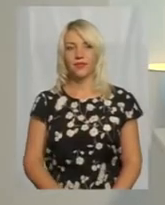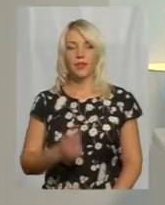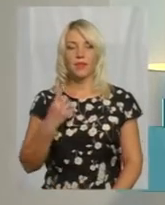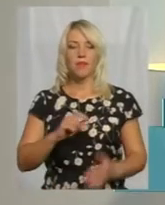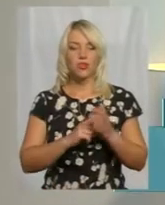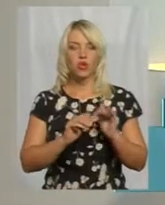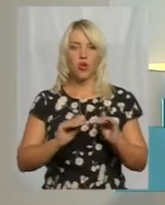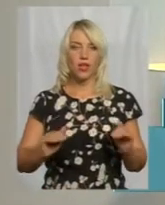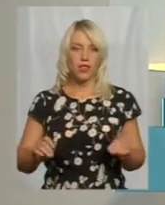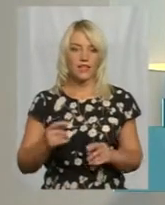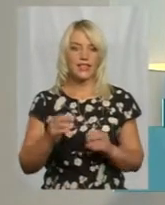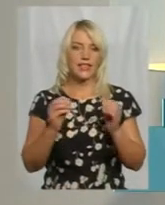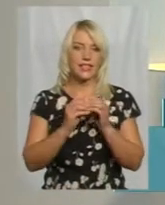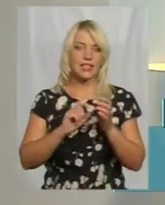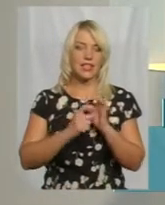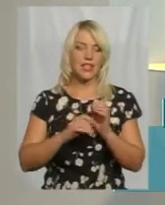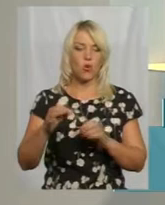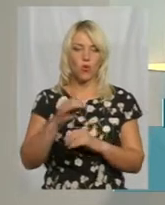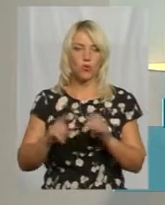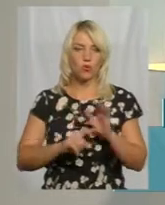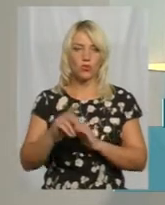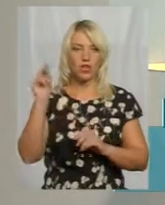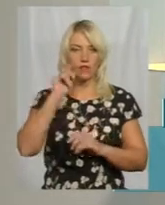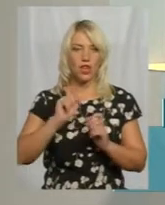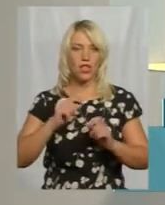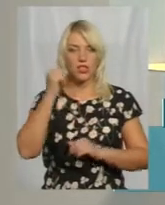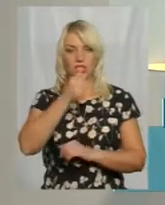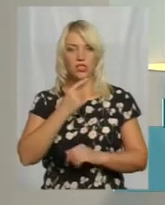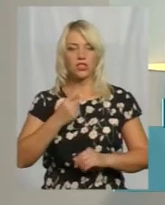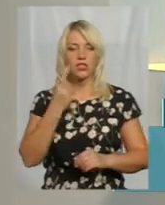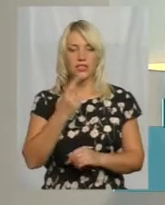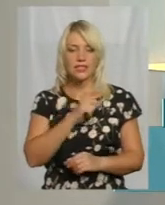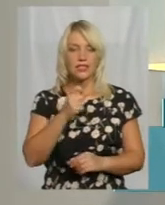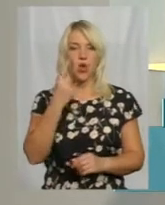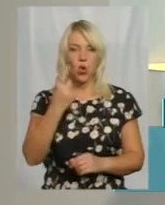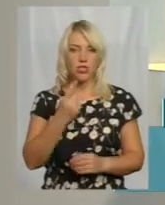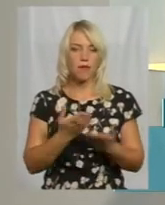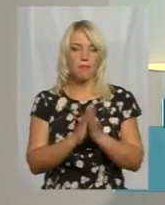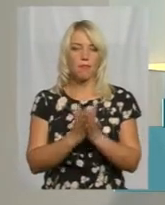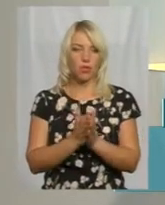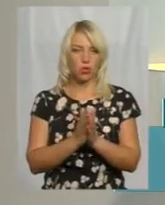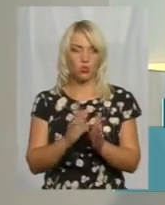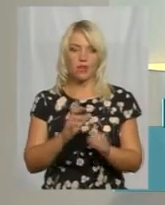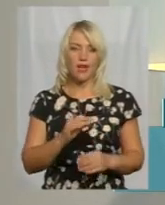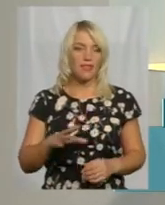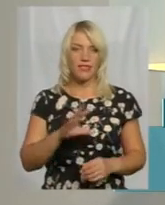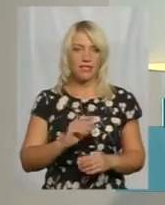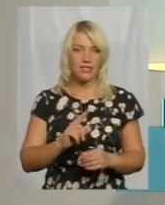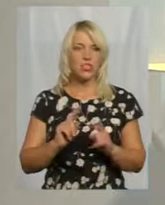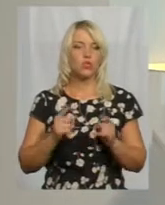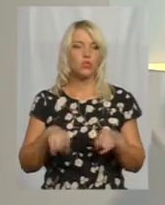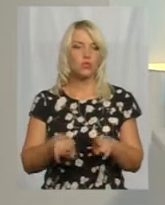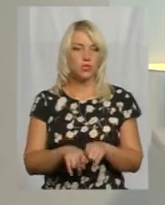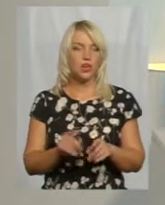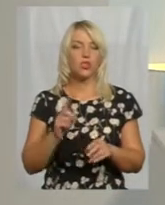Першокласники і десятикласники області розпочинають навчальний рік з одним підручником, і то не всі. Чому так і як відсутність